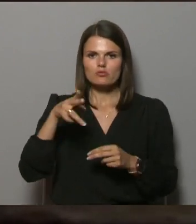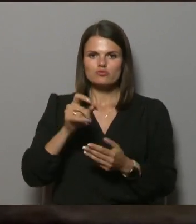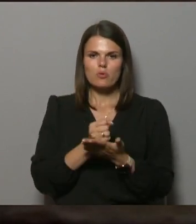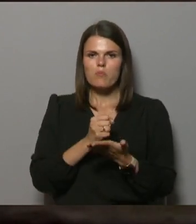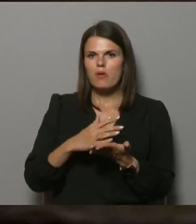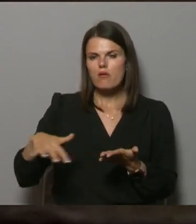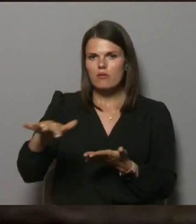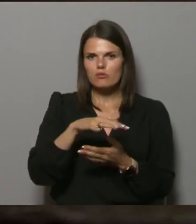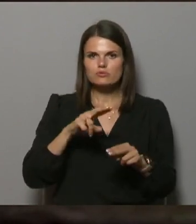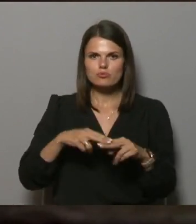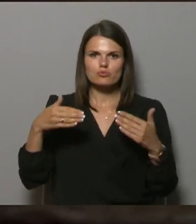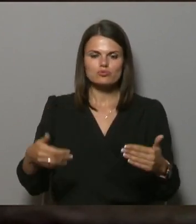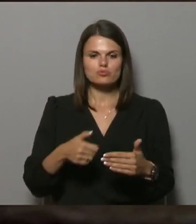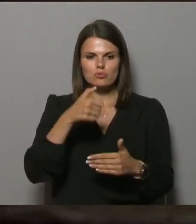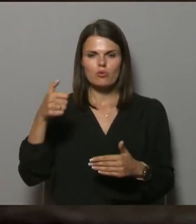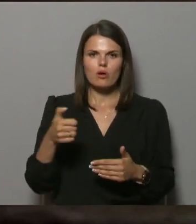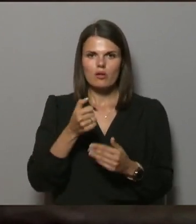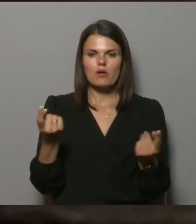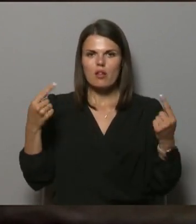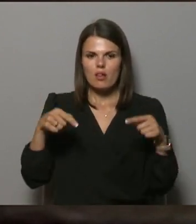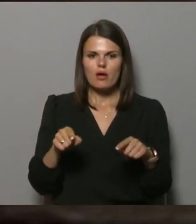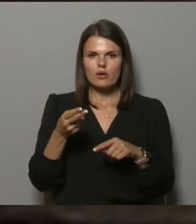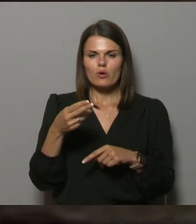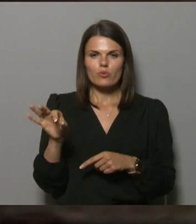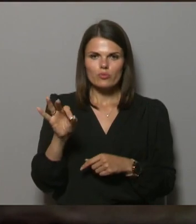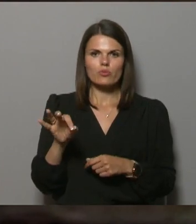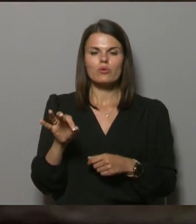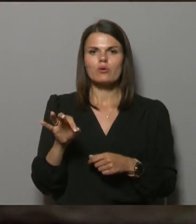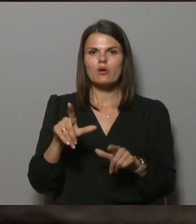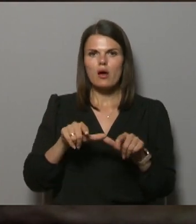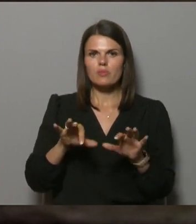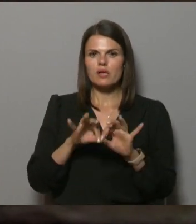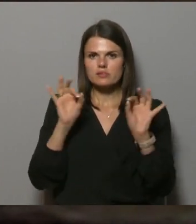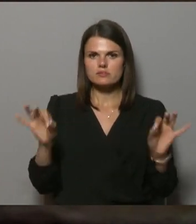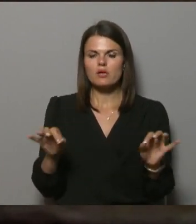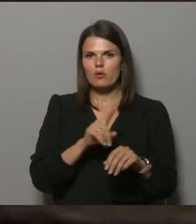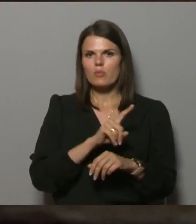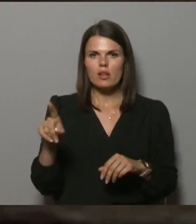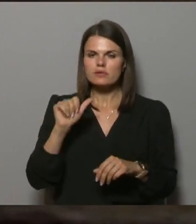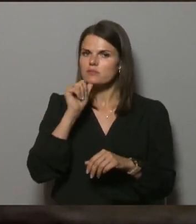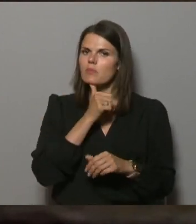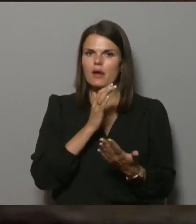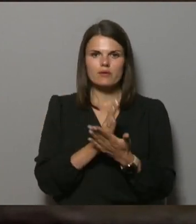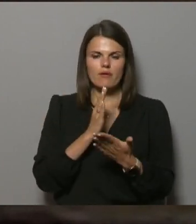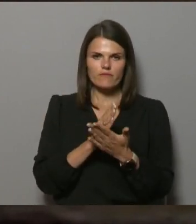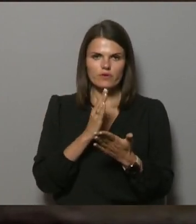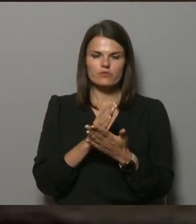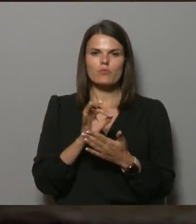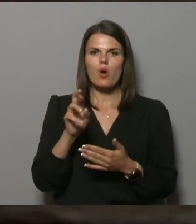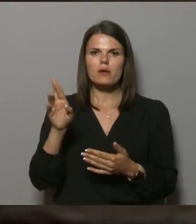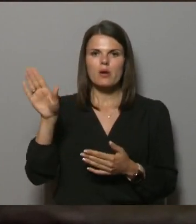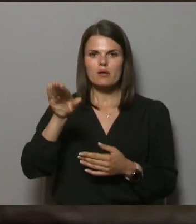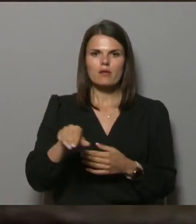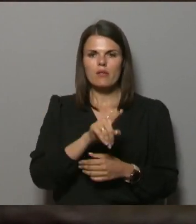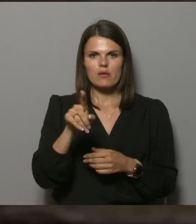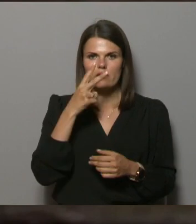apkārtnē. Šogad laikā no aprīļa sākuma līdz arī pat māja vidum Ormenkalnā